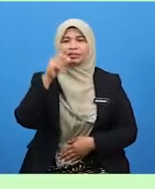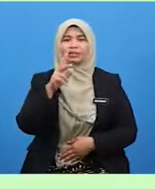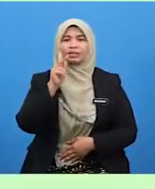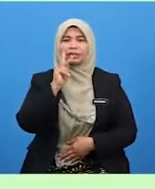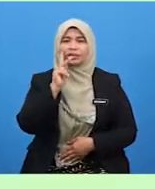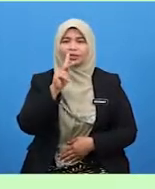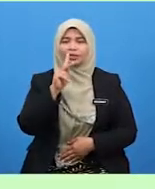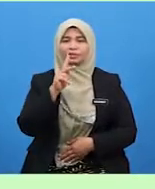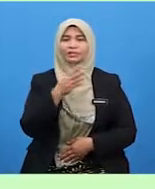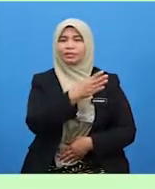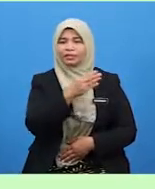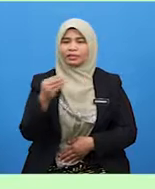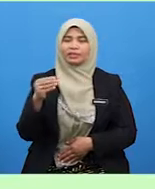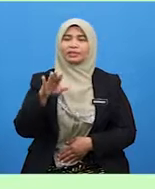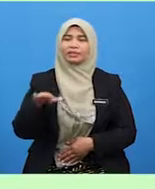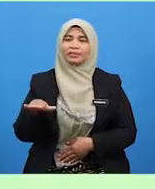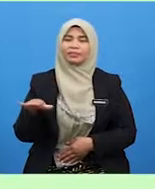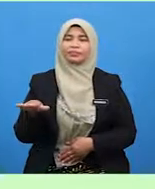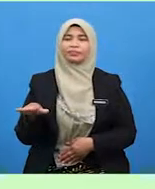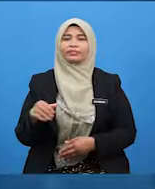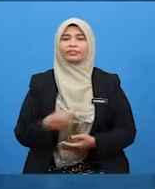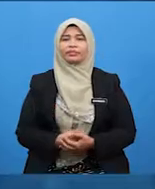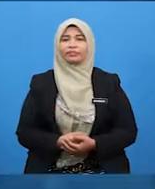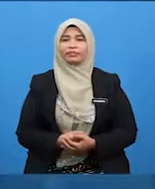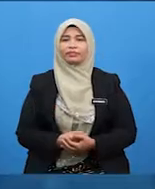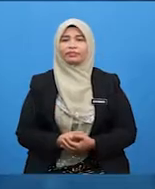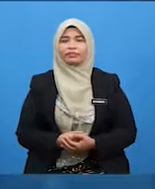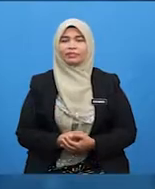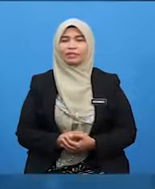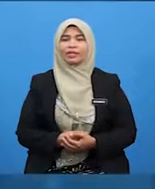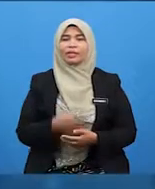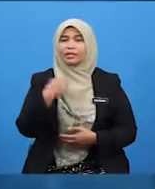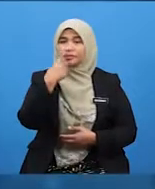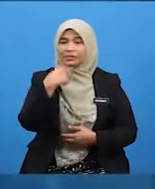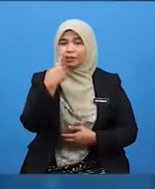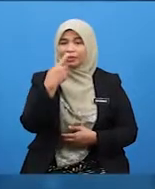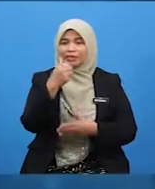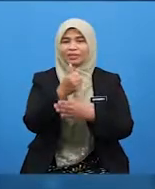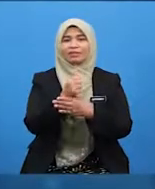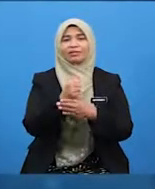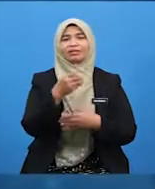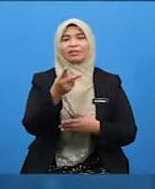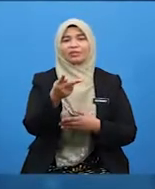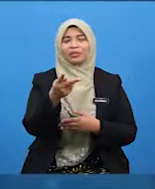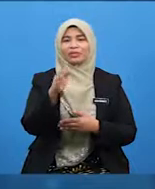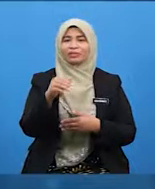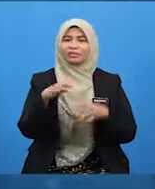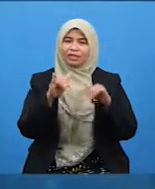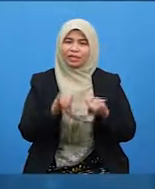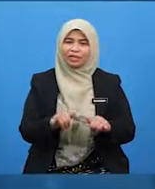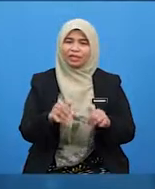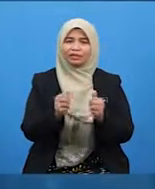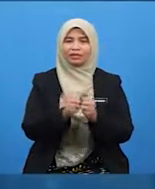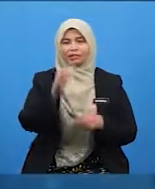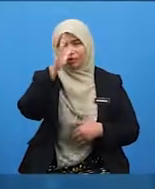Abang Kakak Dan adik Siapa antara kamu Yang tinggal dengan